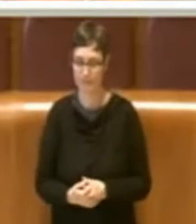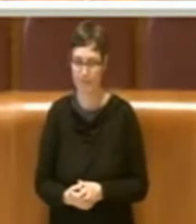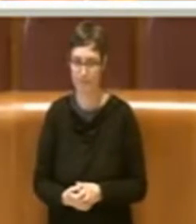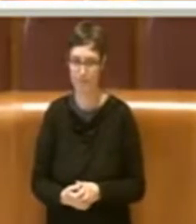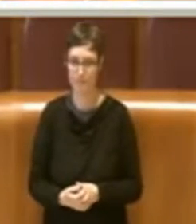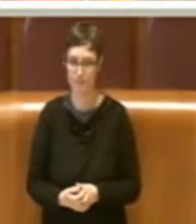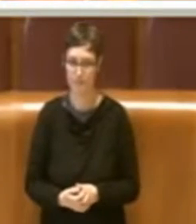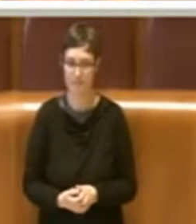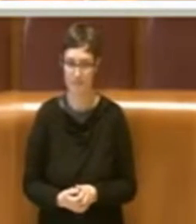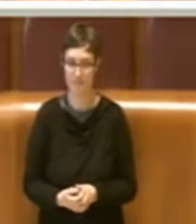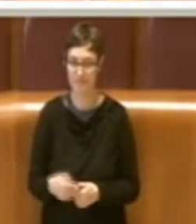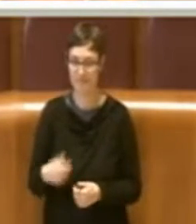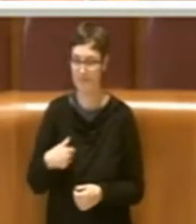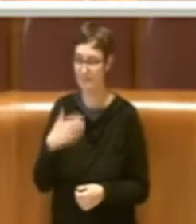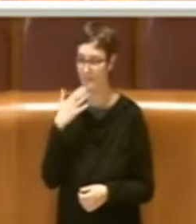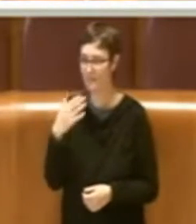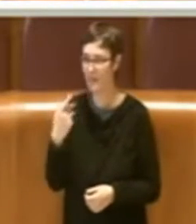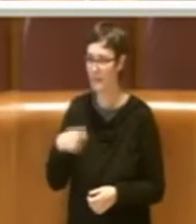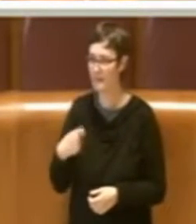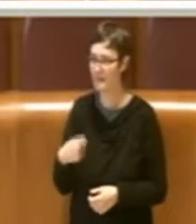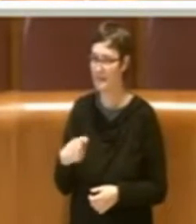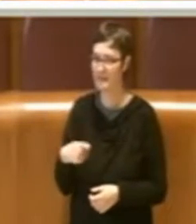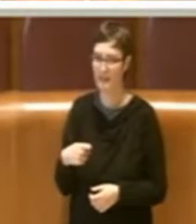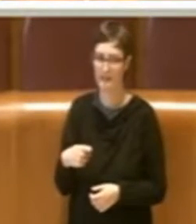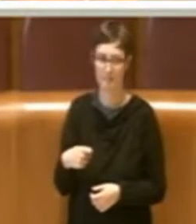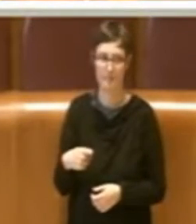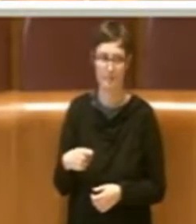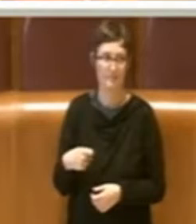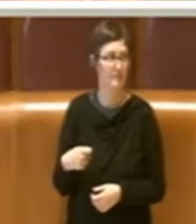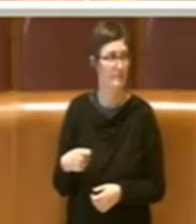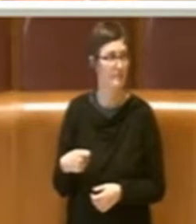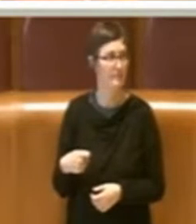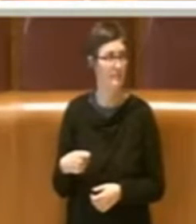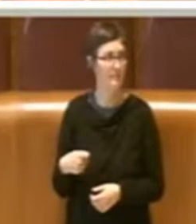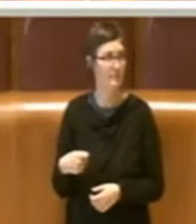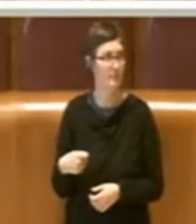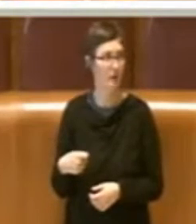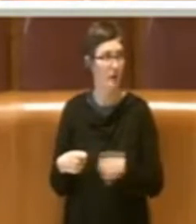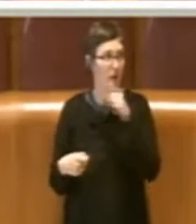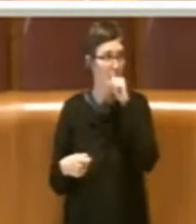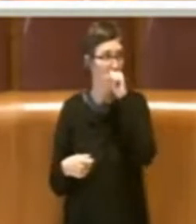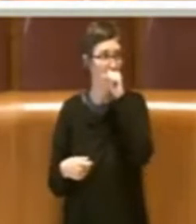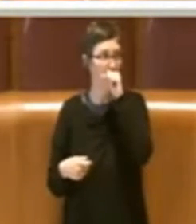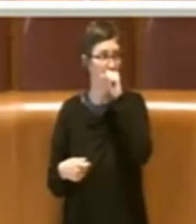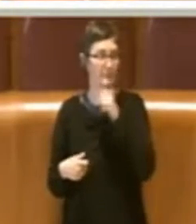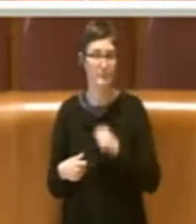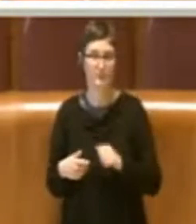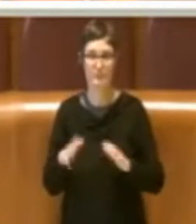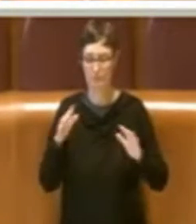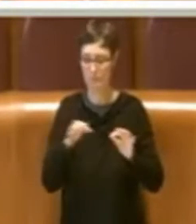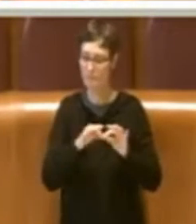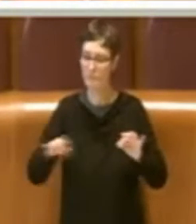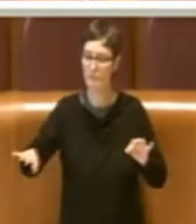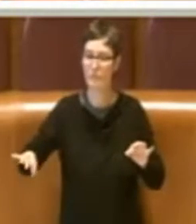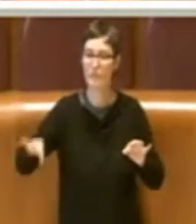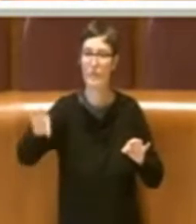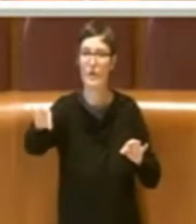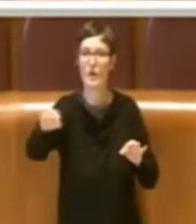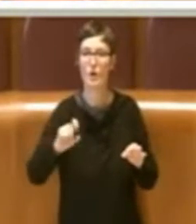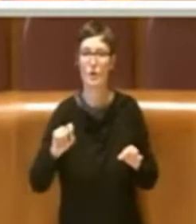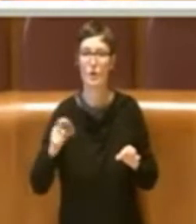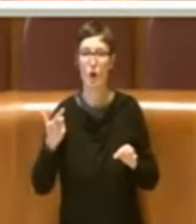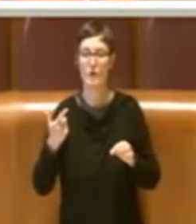Grazie Presidente. Stiamo parlando di 12 ettari di agro romano